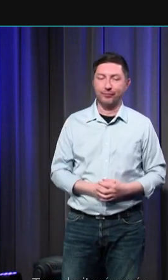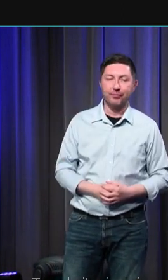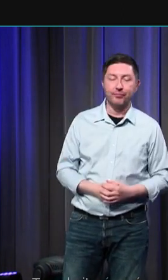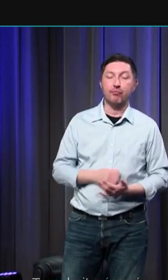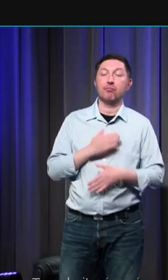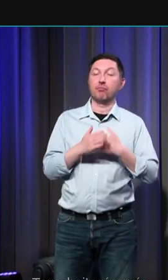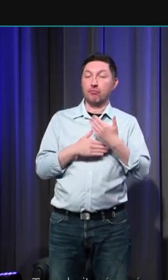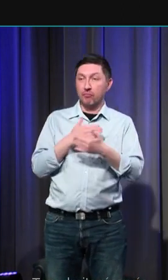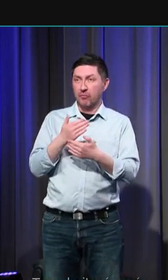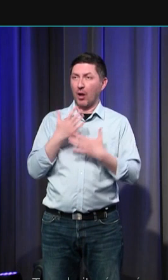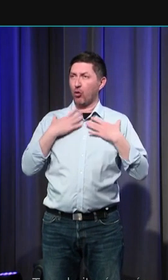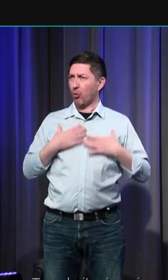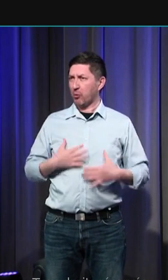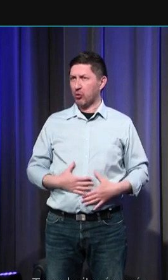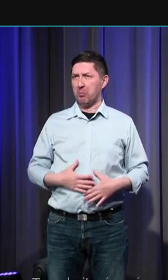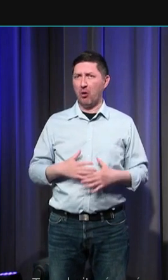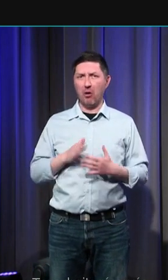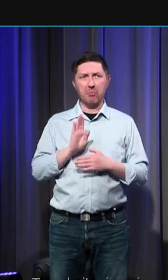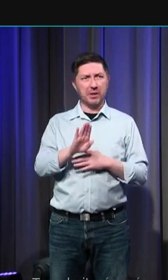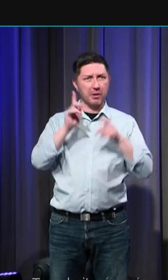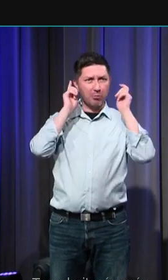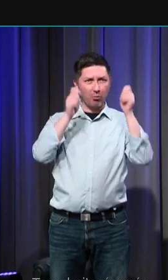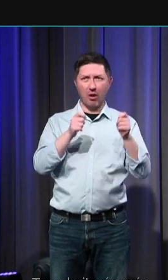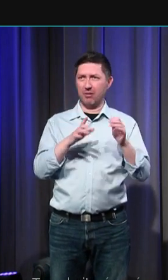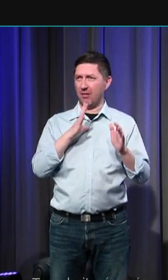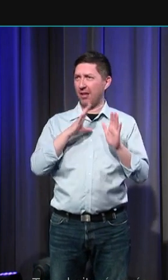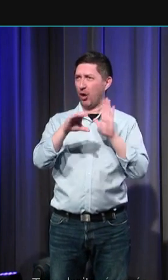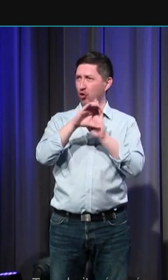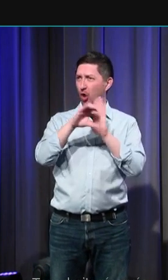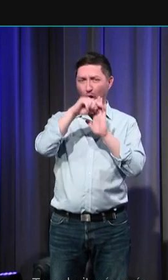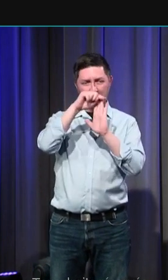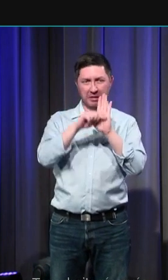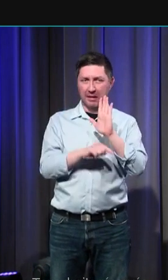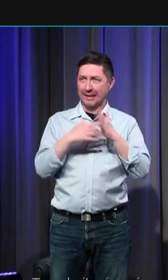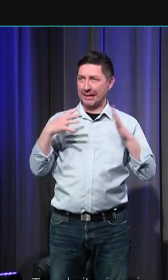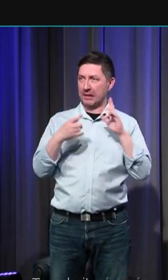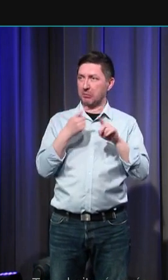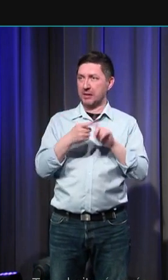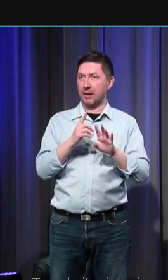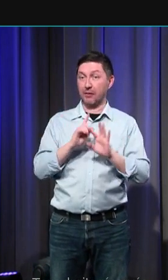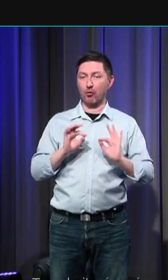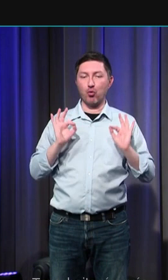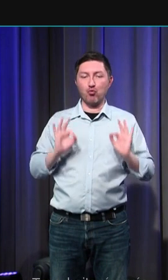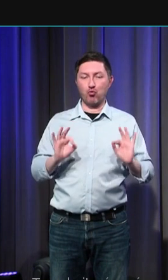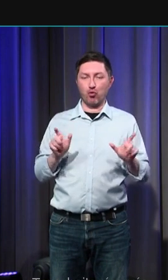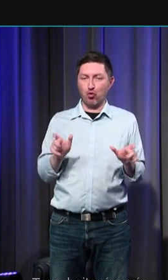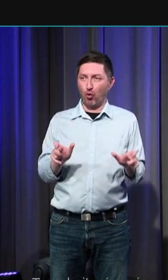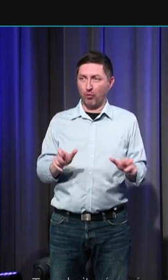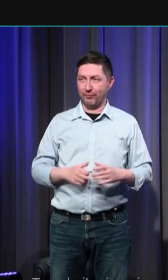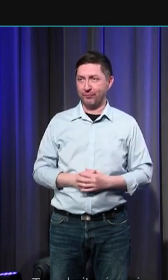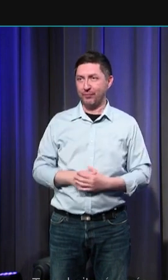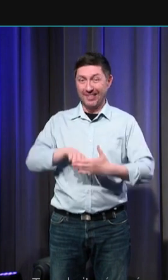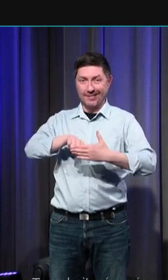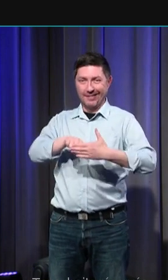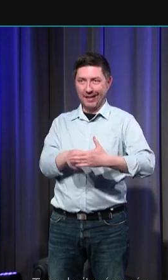comportements extrêmement codifiés et soumis au principe de la mesure. Cette exigence